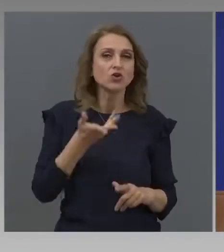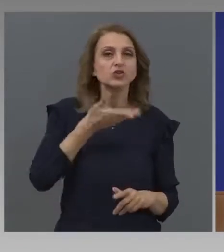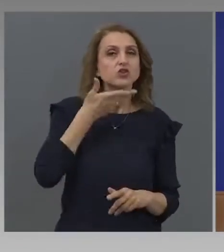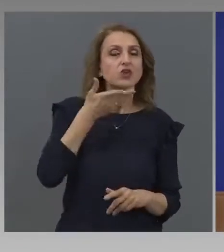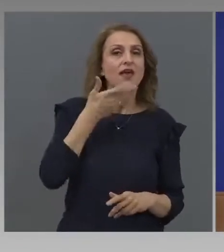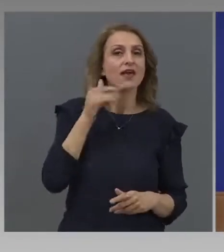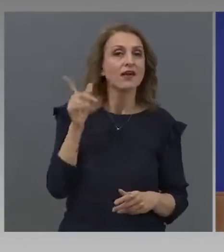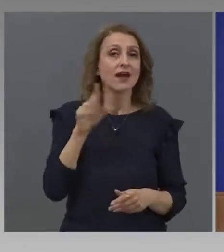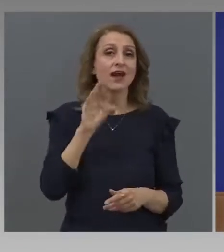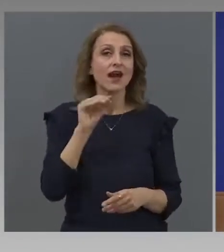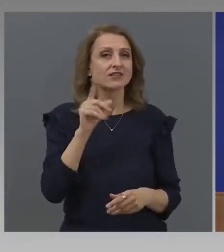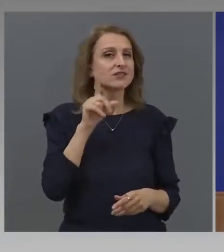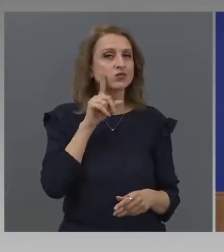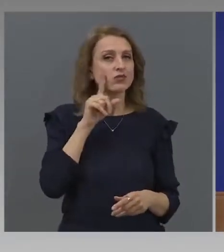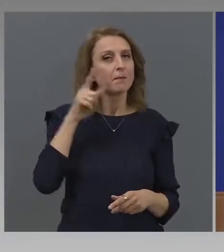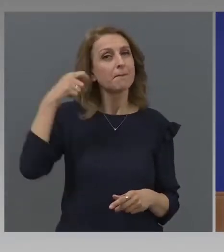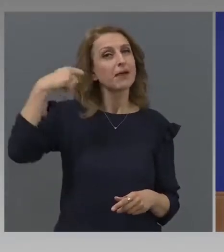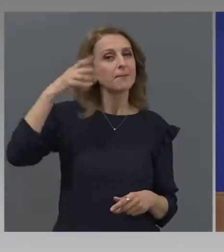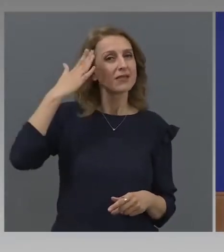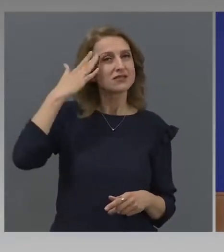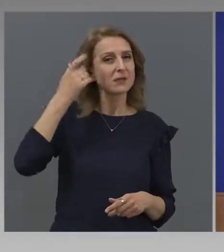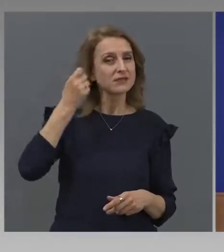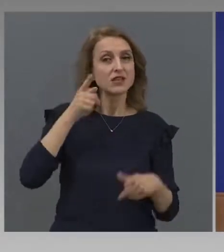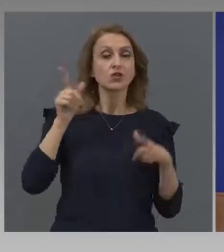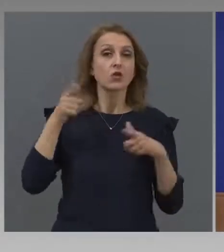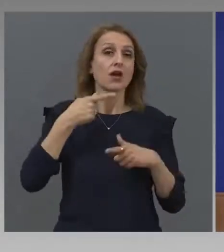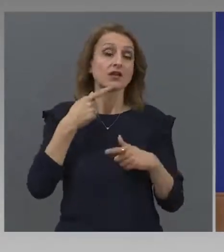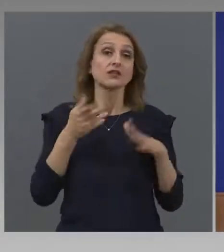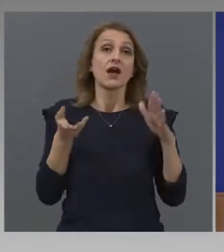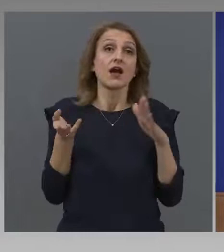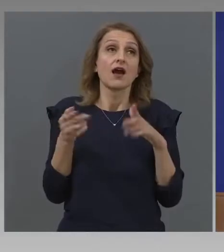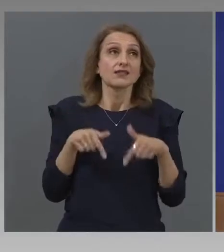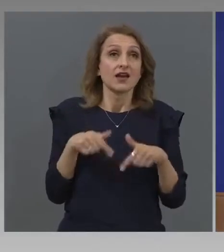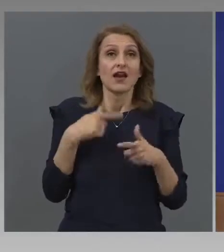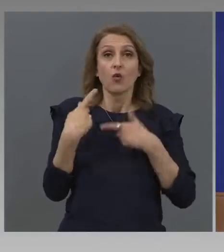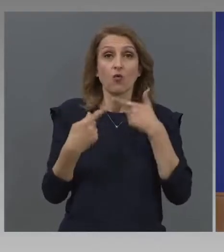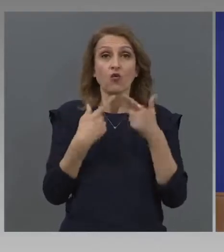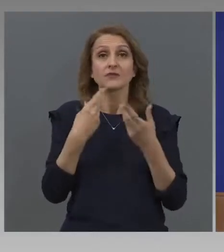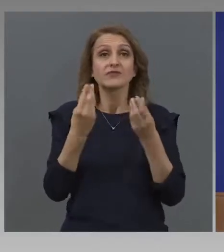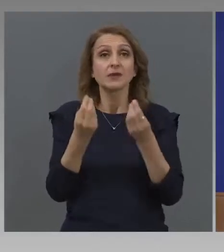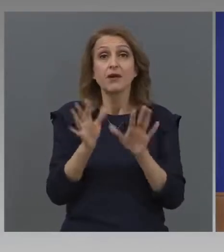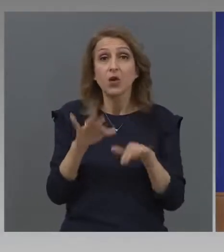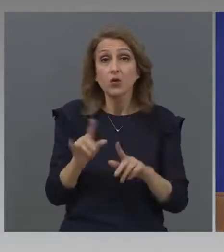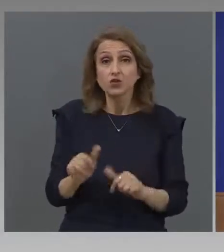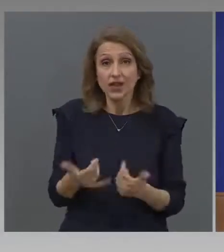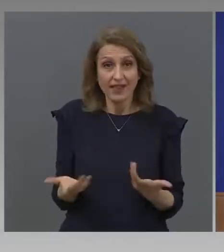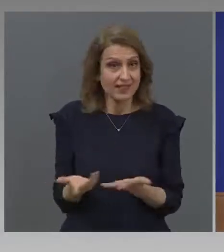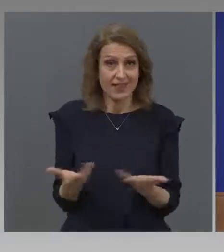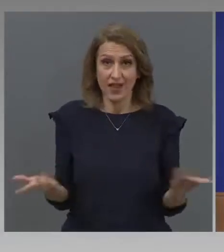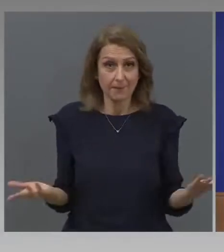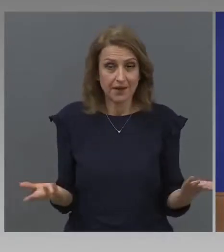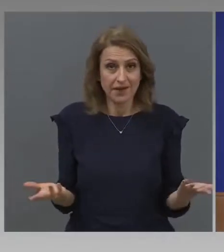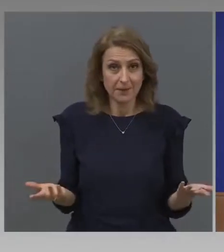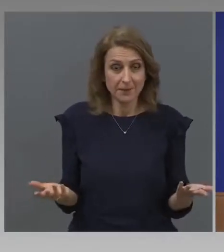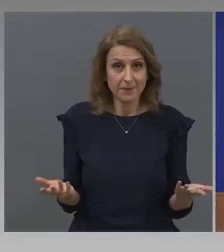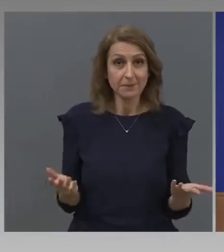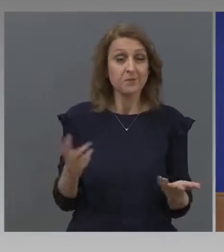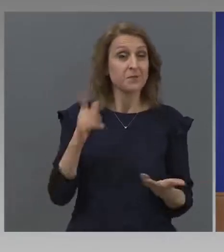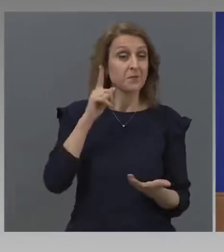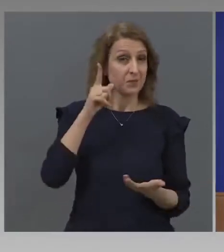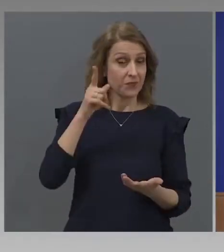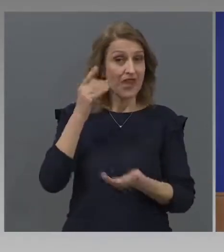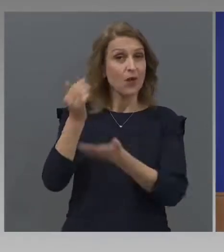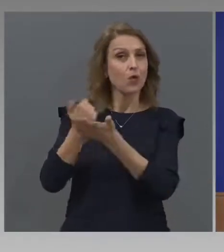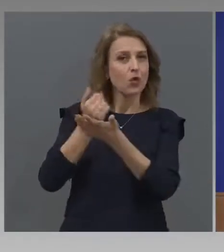разпределяме пари, които ги няма. Говори се за пари, които ги няма. Защото, когато економиките на Германия,